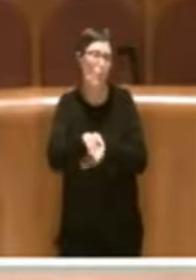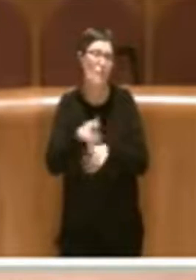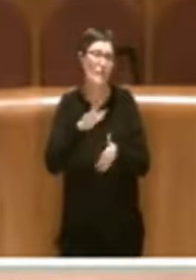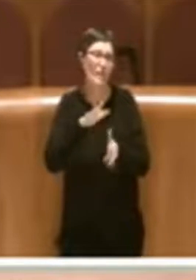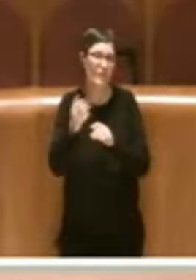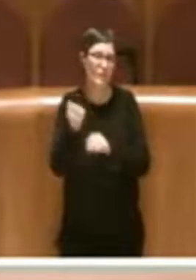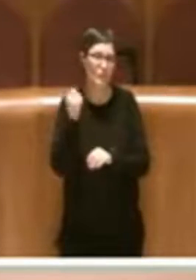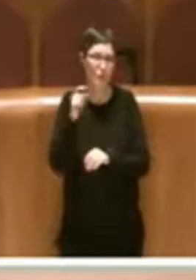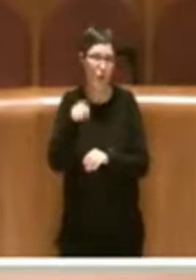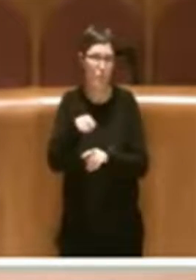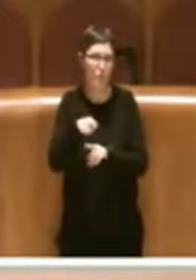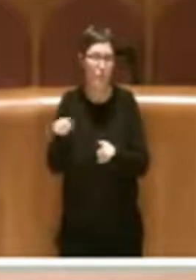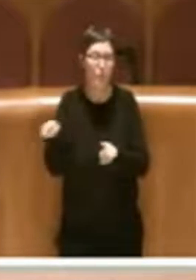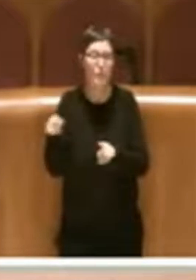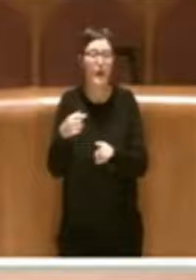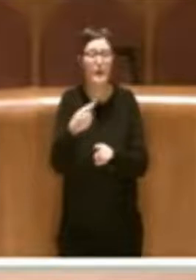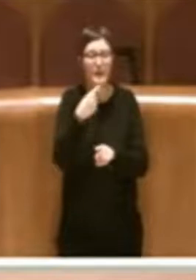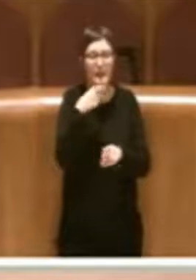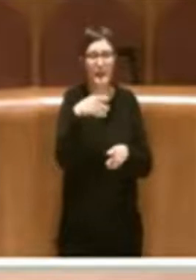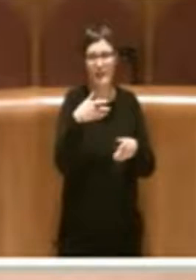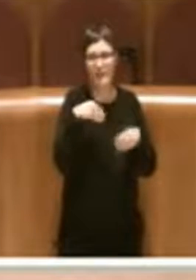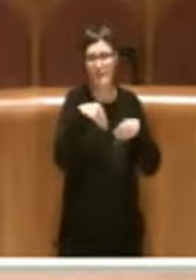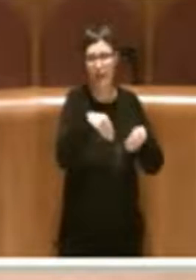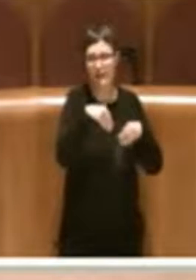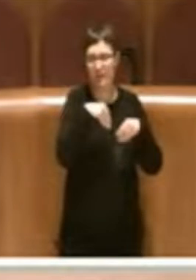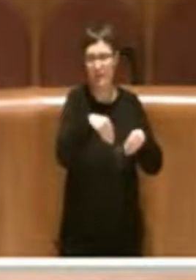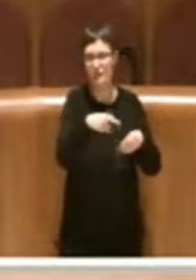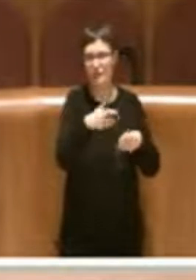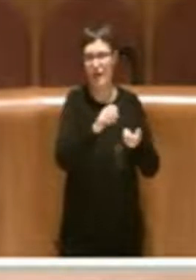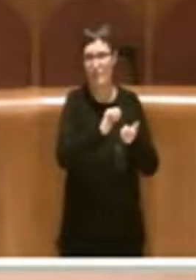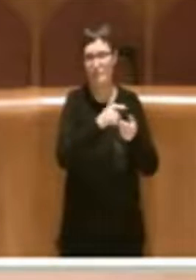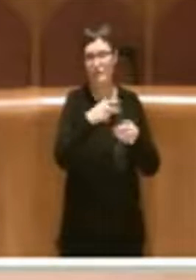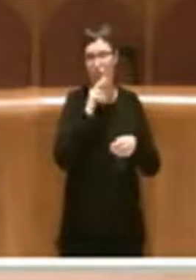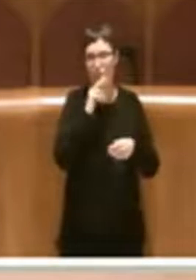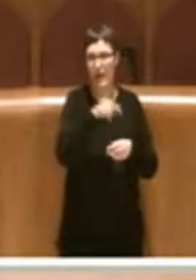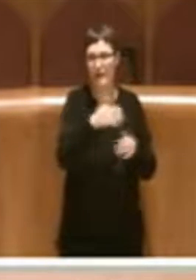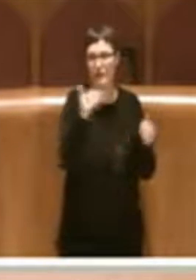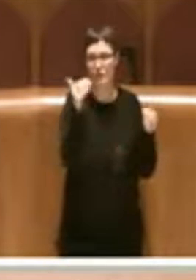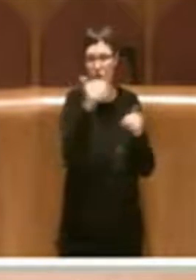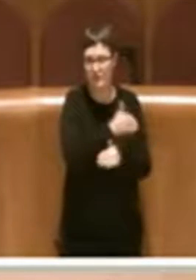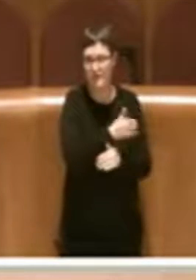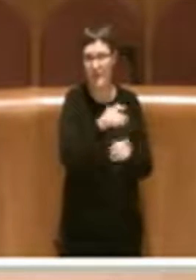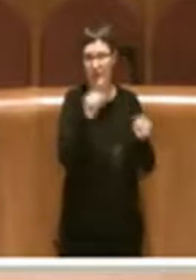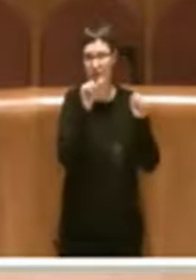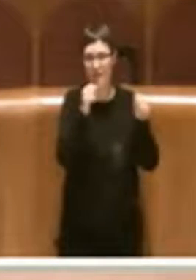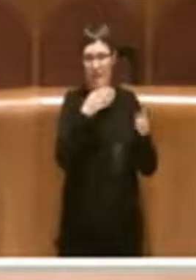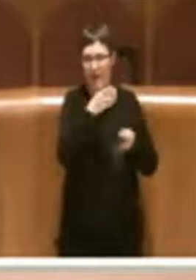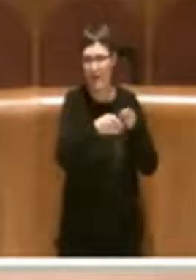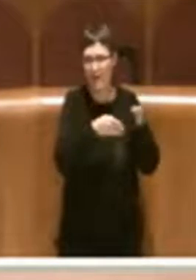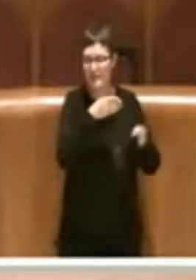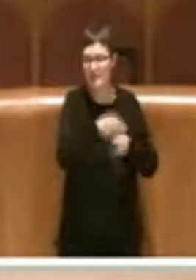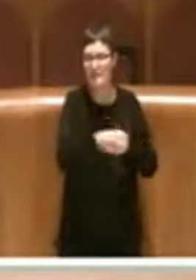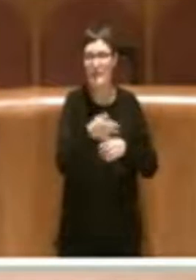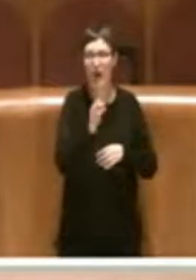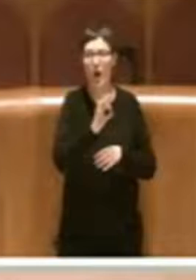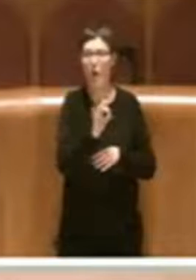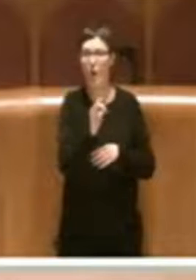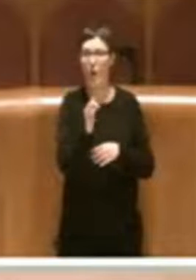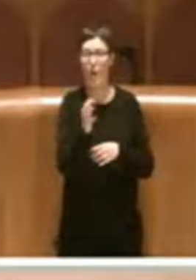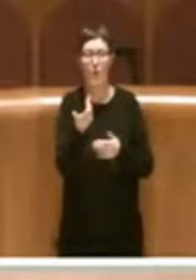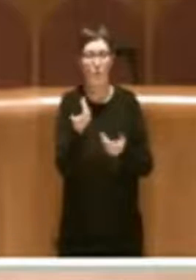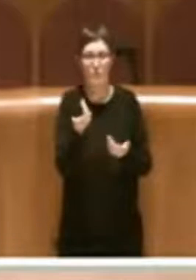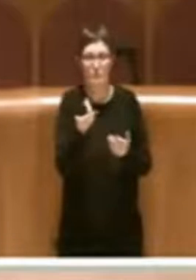solo gli utenti dei centri sportivi municipali che il pomeriggio e la sera oppure nel fine settimana anche durante il giorno